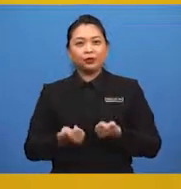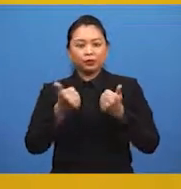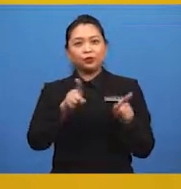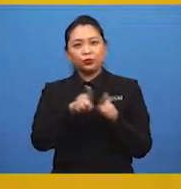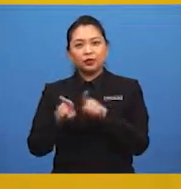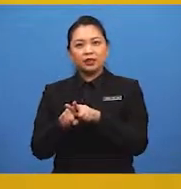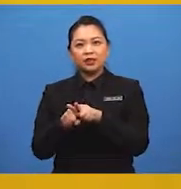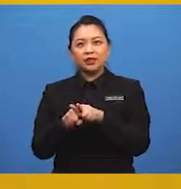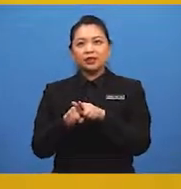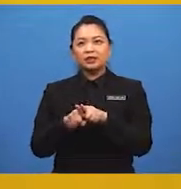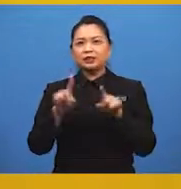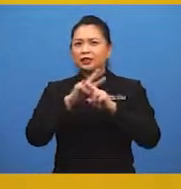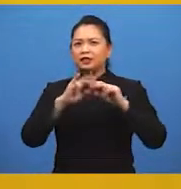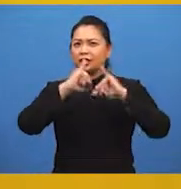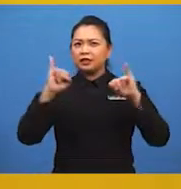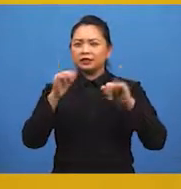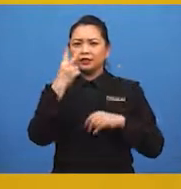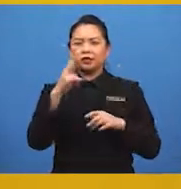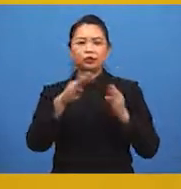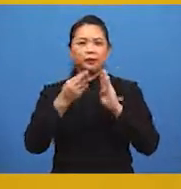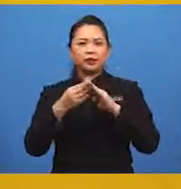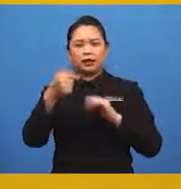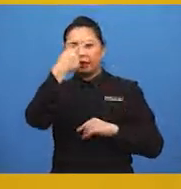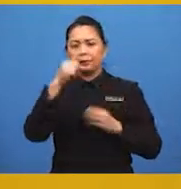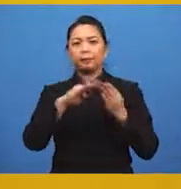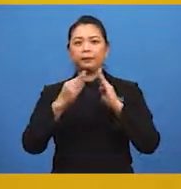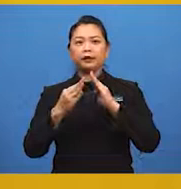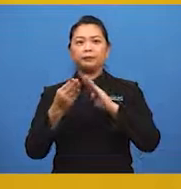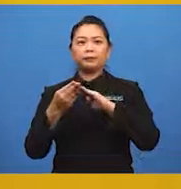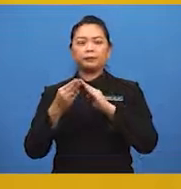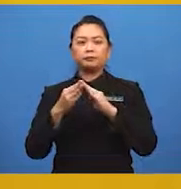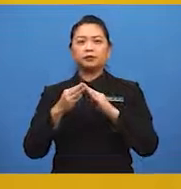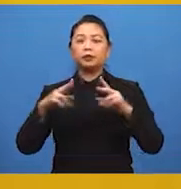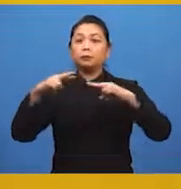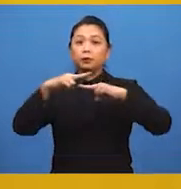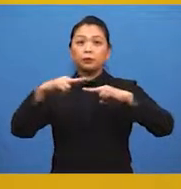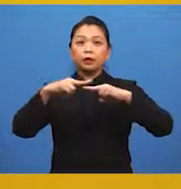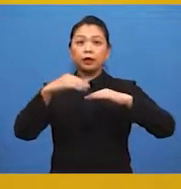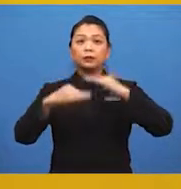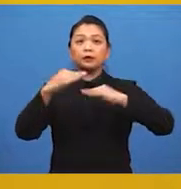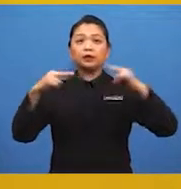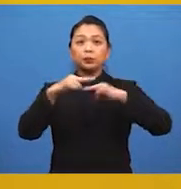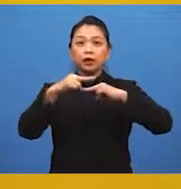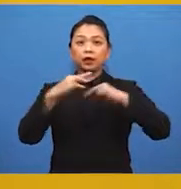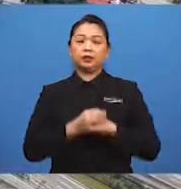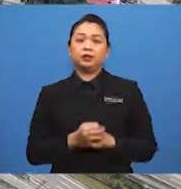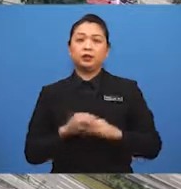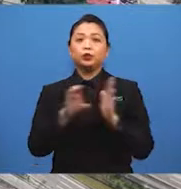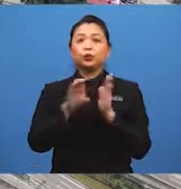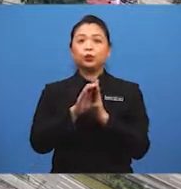jalan pengangkutan juga sangat jelas kelihatan di bandar akibat pembinaan lebuh-lebuh raya.